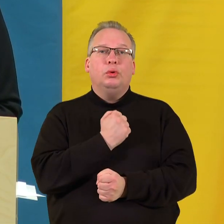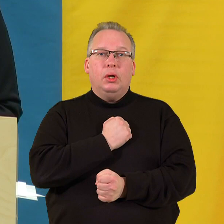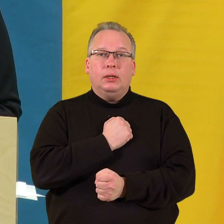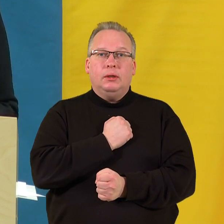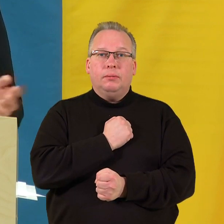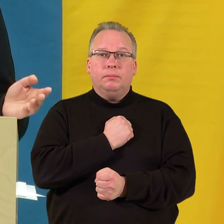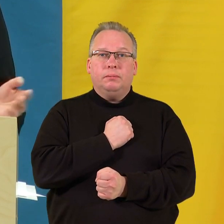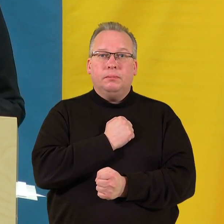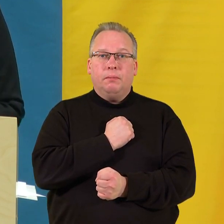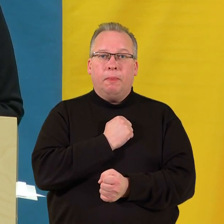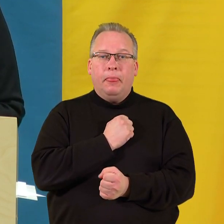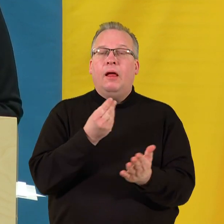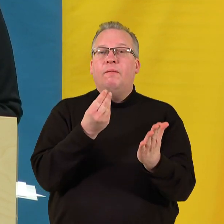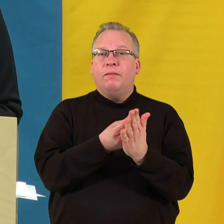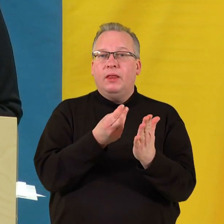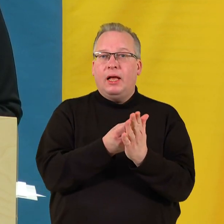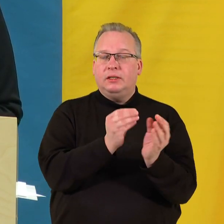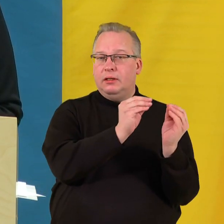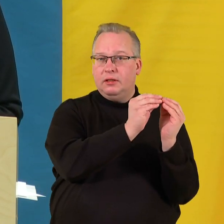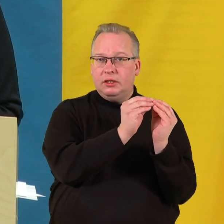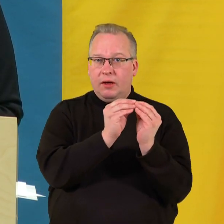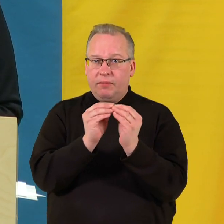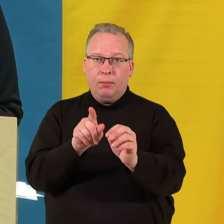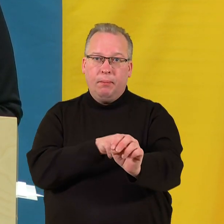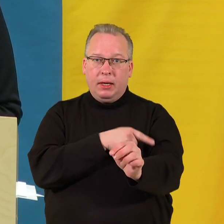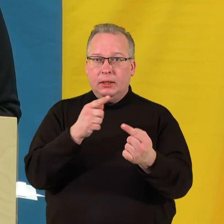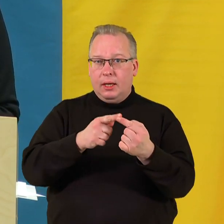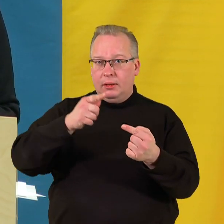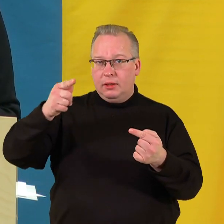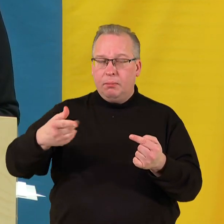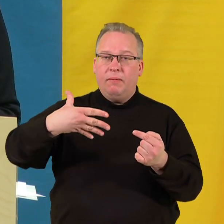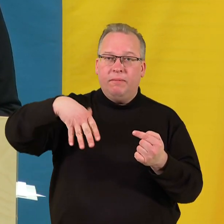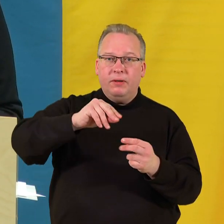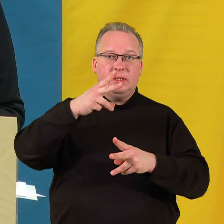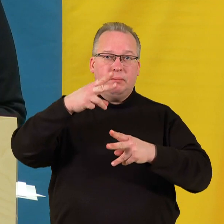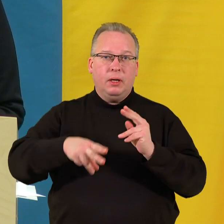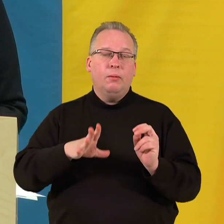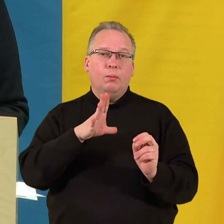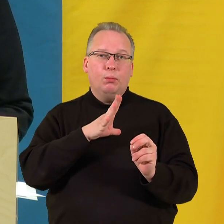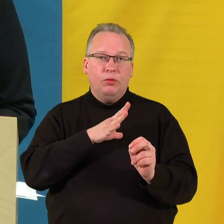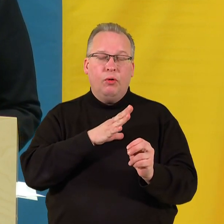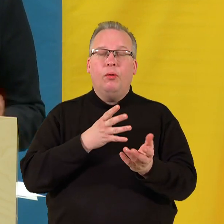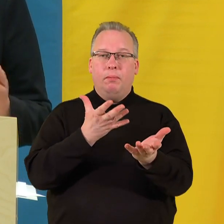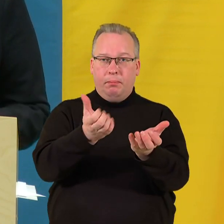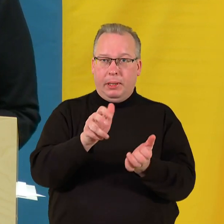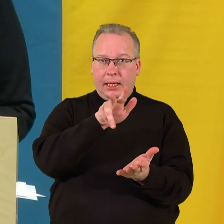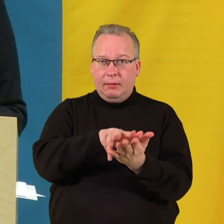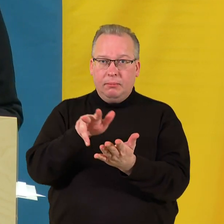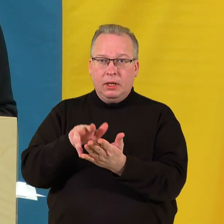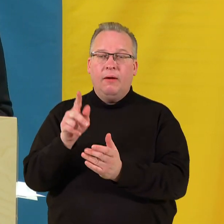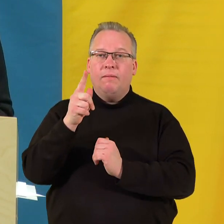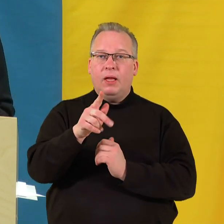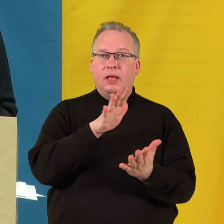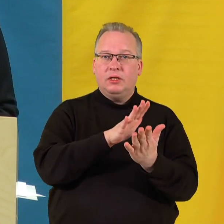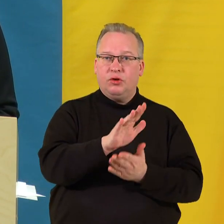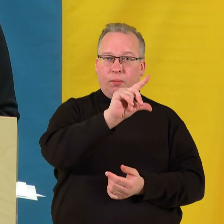finansinį stabilumą ilguoju laikotarpiu ir visi sprendimai, kurie buvo daromi, jie visgi buvo daromi, vienas išlaidas